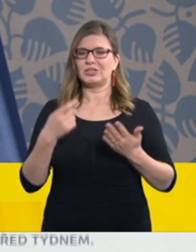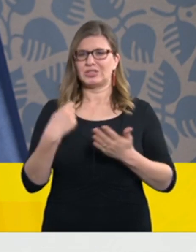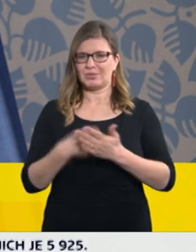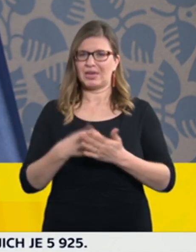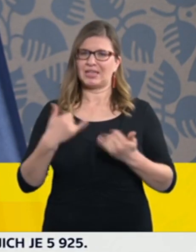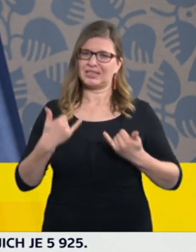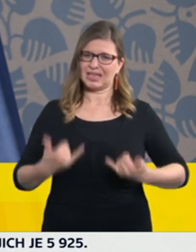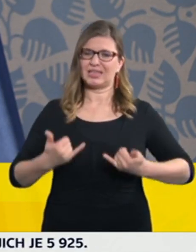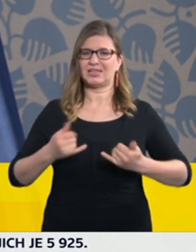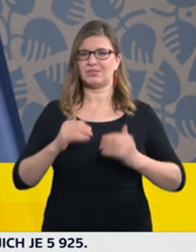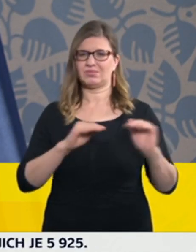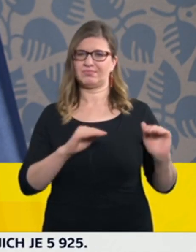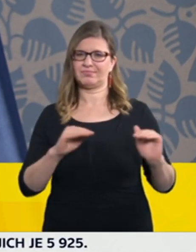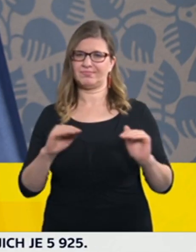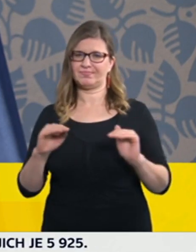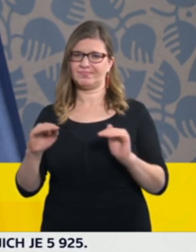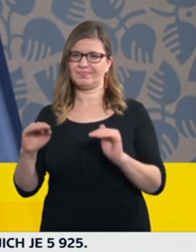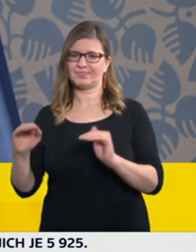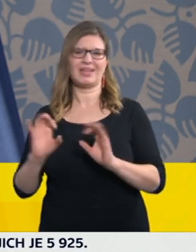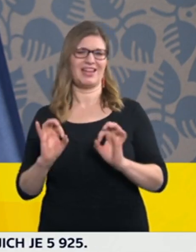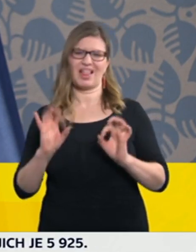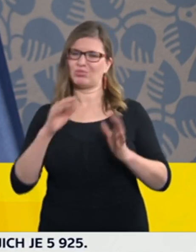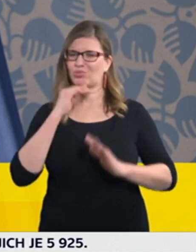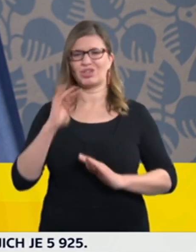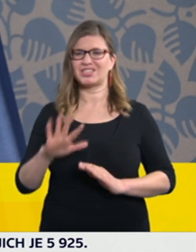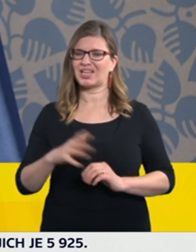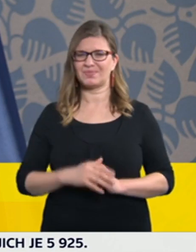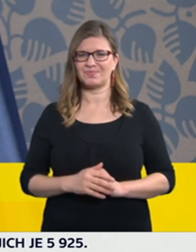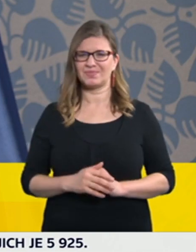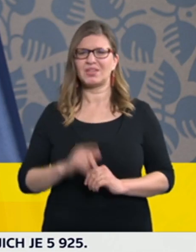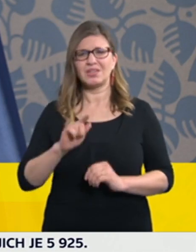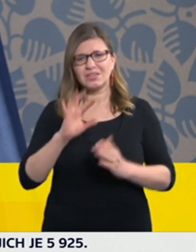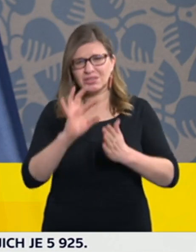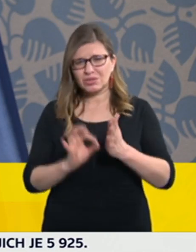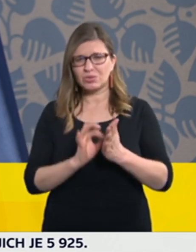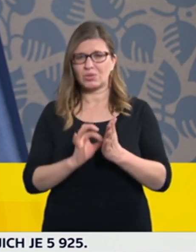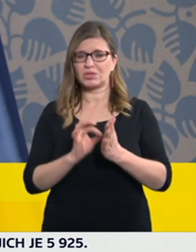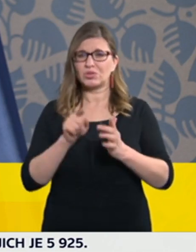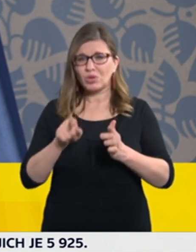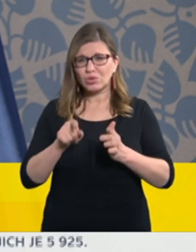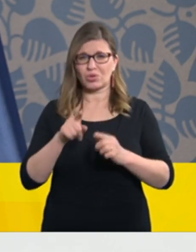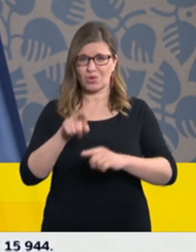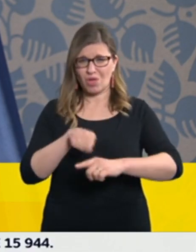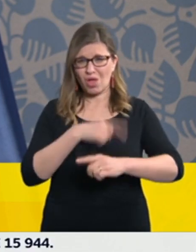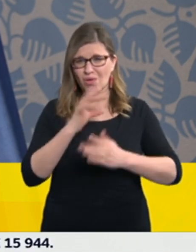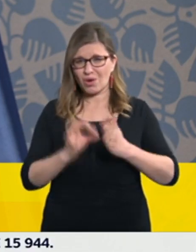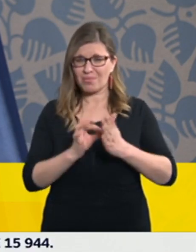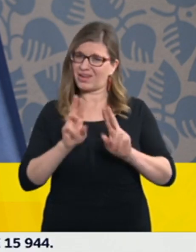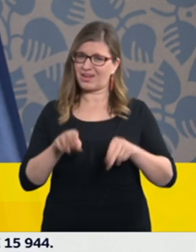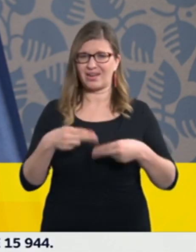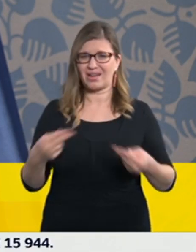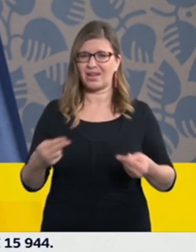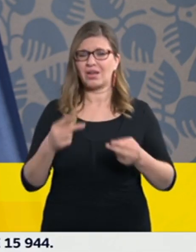zastavilo. Tato situace není dlouhodobě udržitelná, je nezbytně nutné dosáhnout dalšího poklesu,